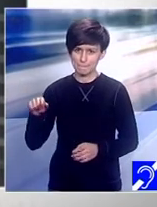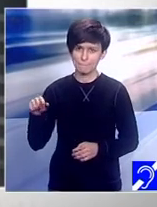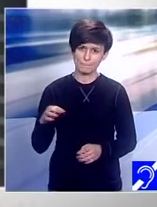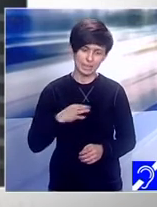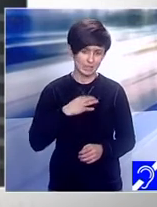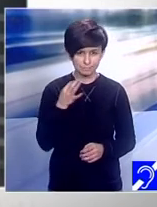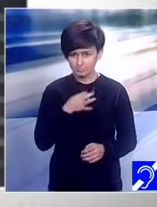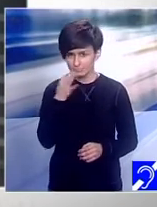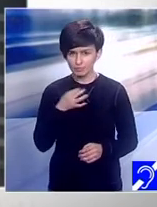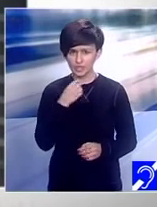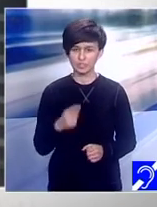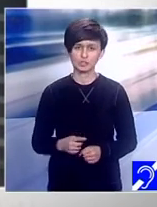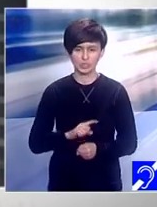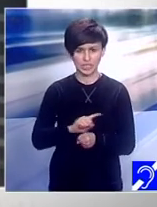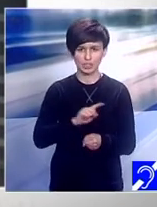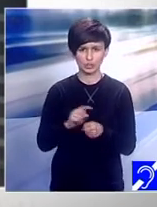interesante despre Nicolaas.